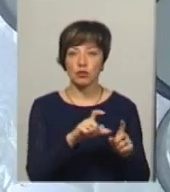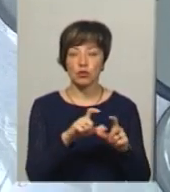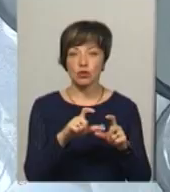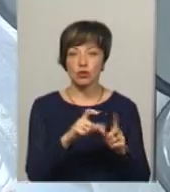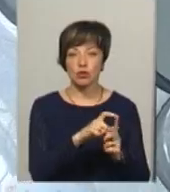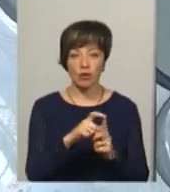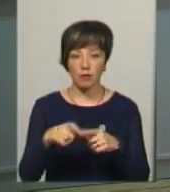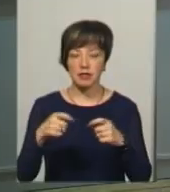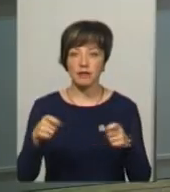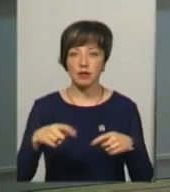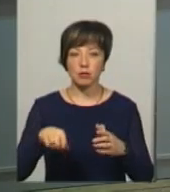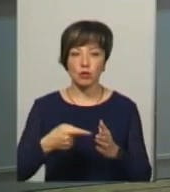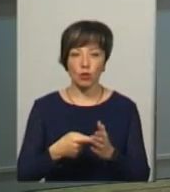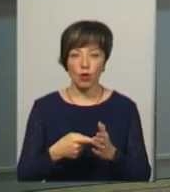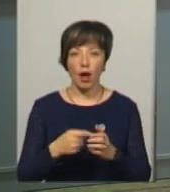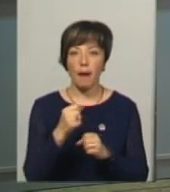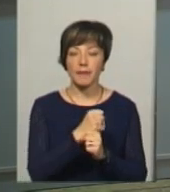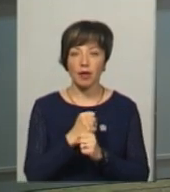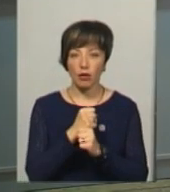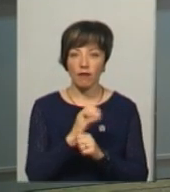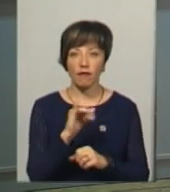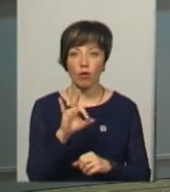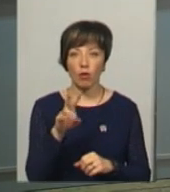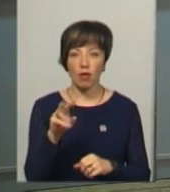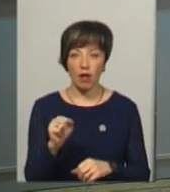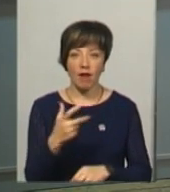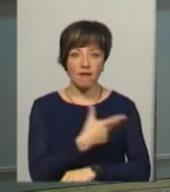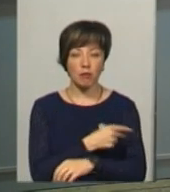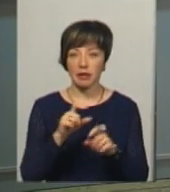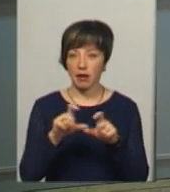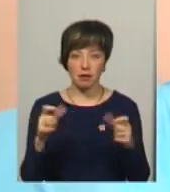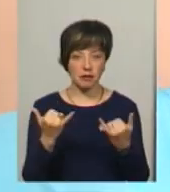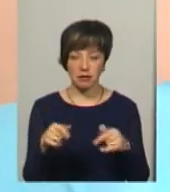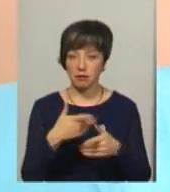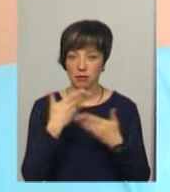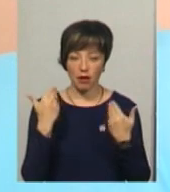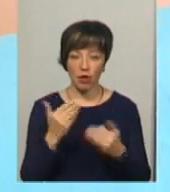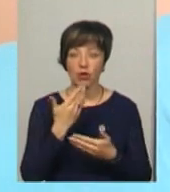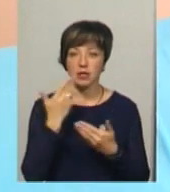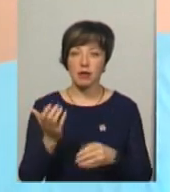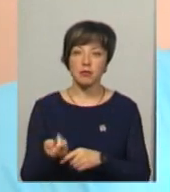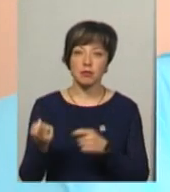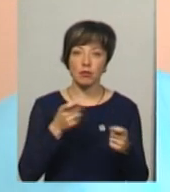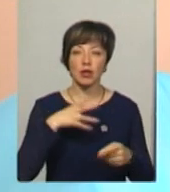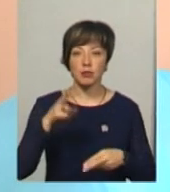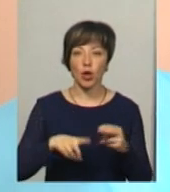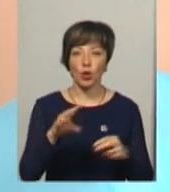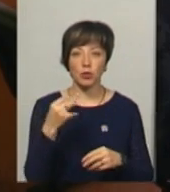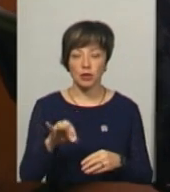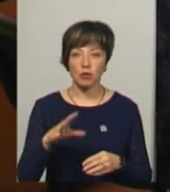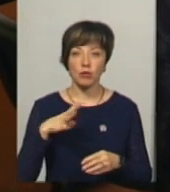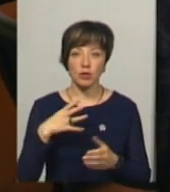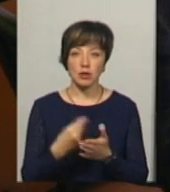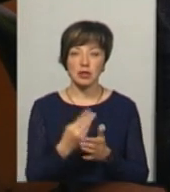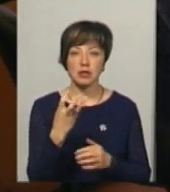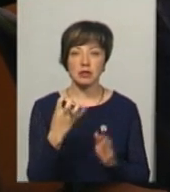Кадуцької, завідувачої міської ковнальної аптекою «Віола», в аптеках вакцини наразі немає. Остання поставка була наприкінці лютого. Її вартість